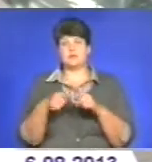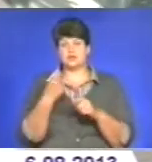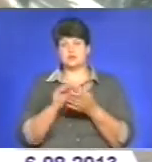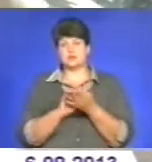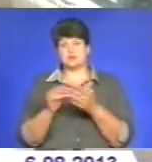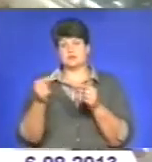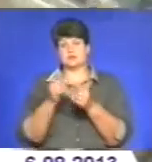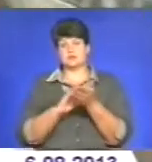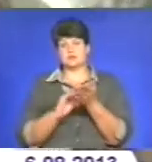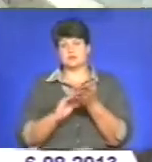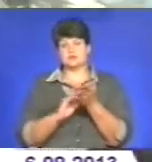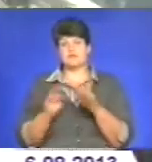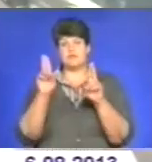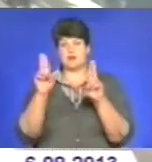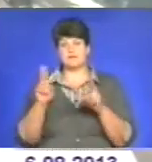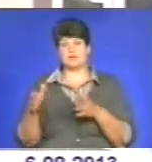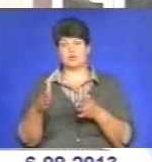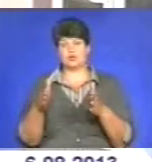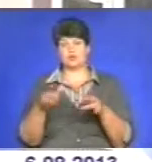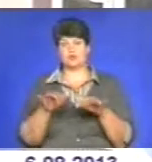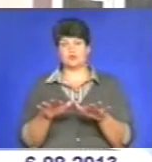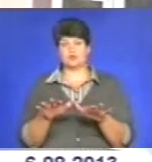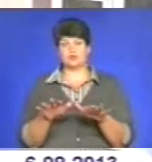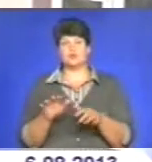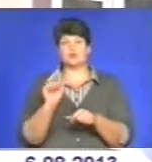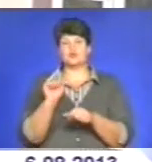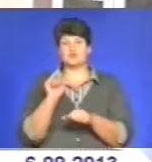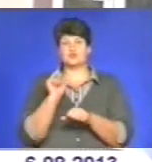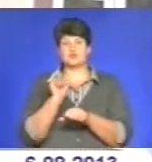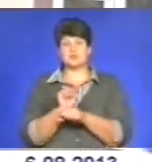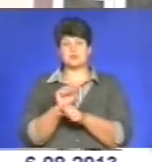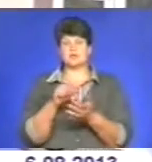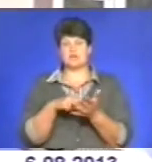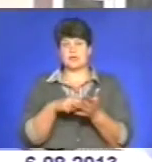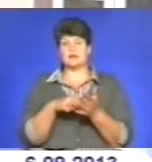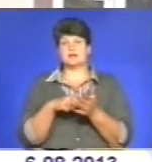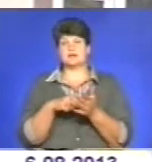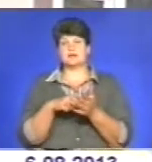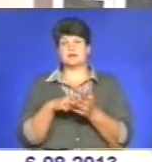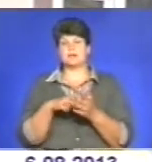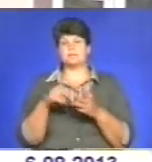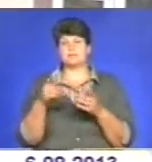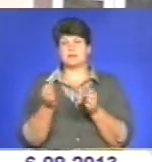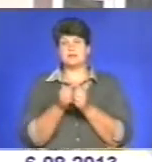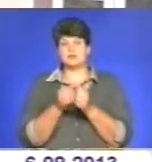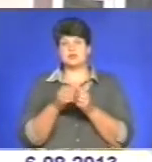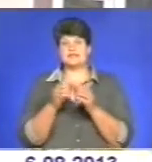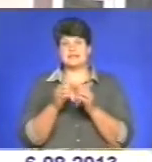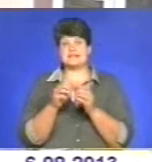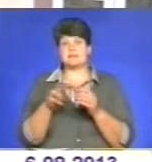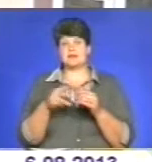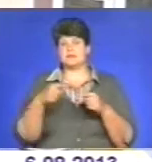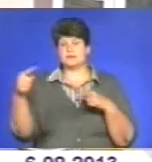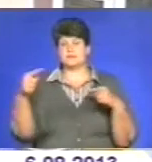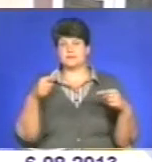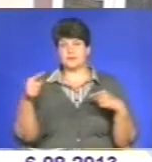прописані у правилах дорожнього руху. Зупинка стоянка на пішохідних переходах 10 метрів ближче до пішохідного переходу